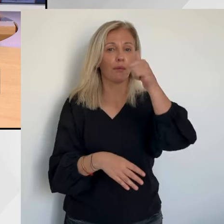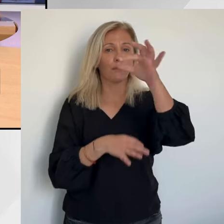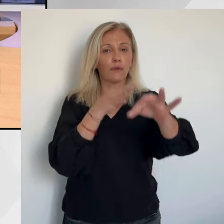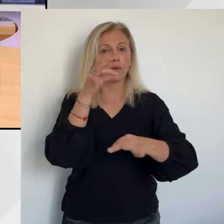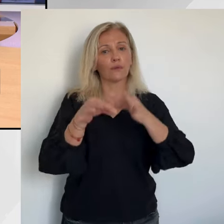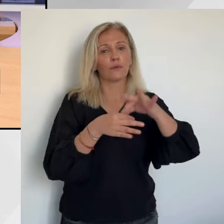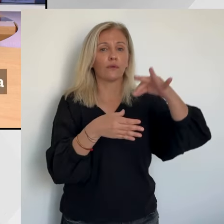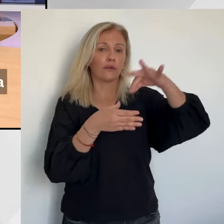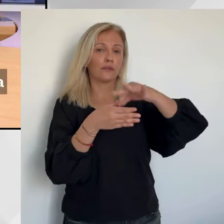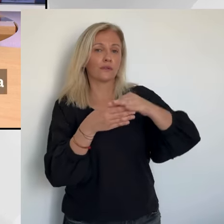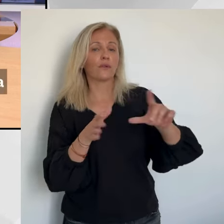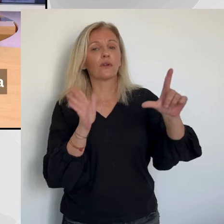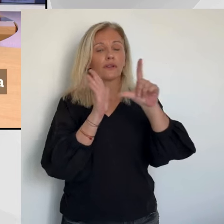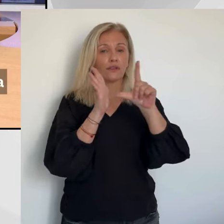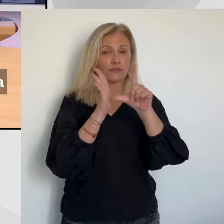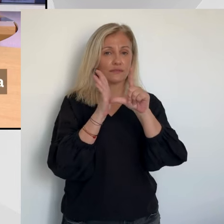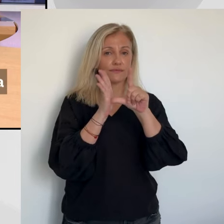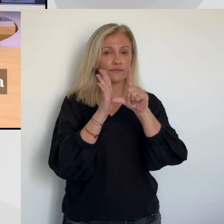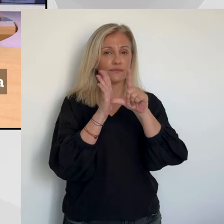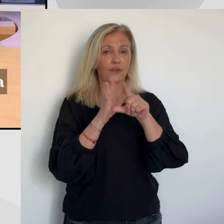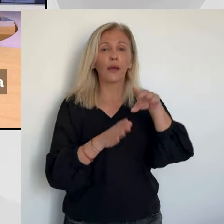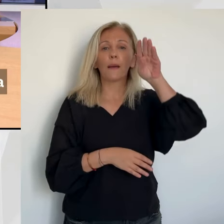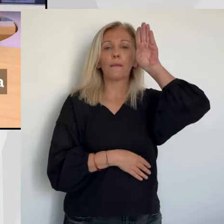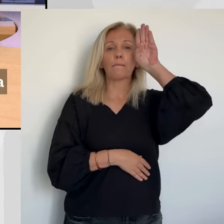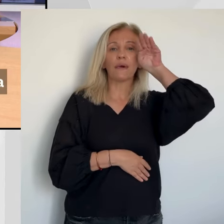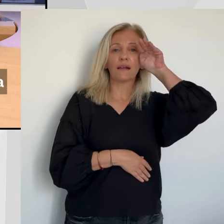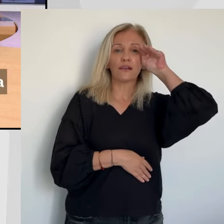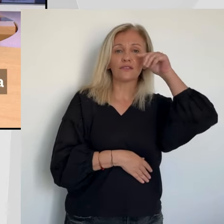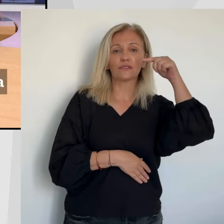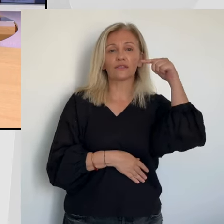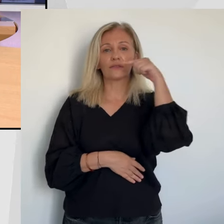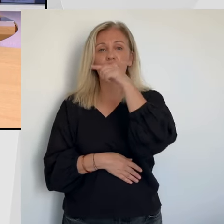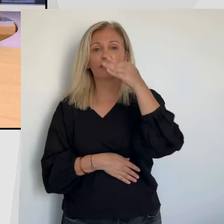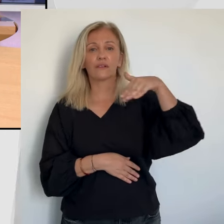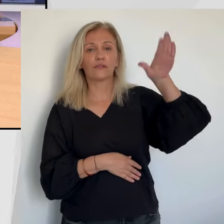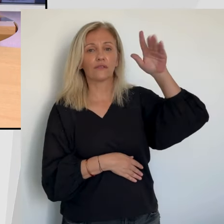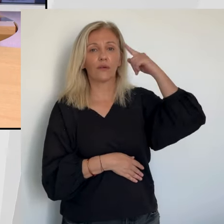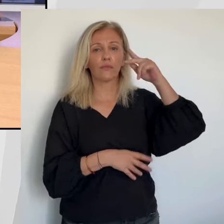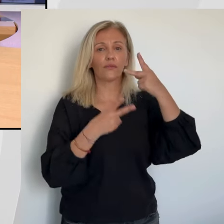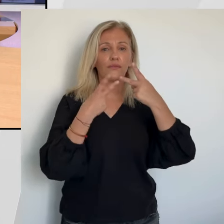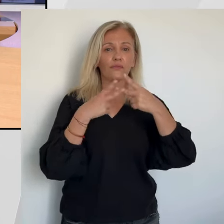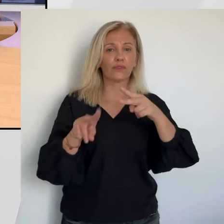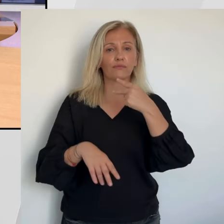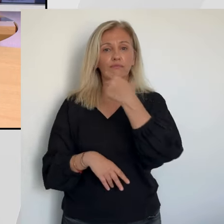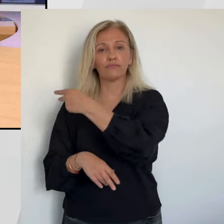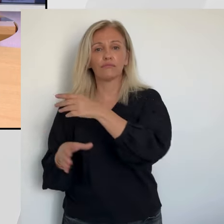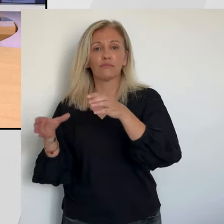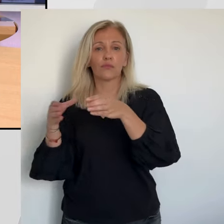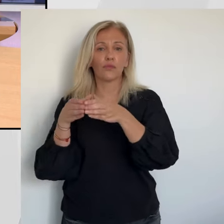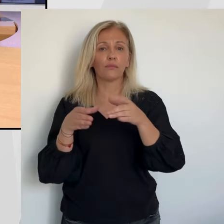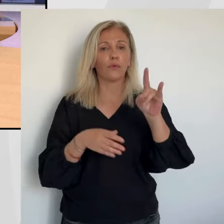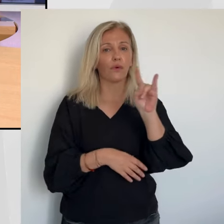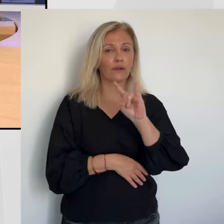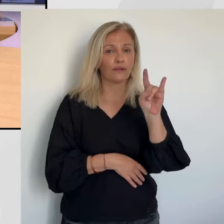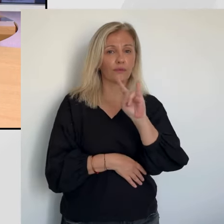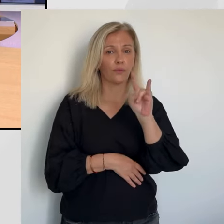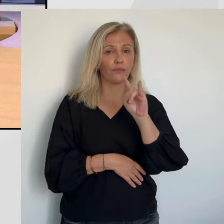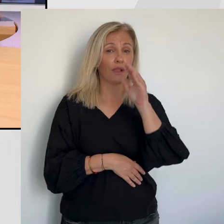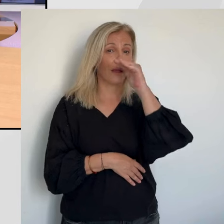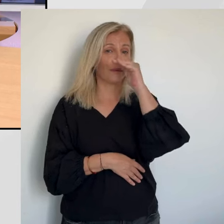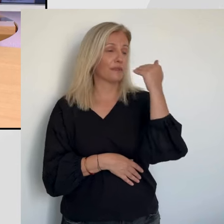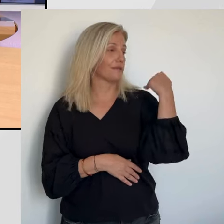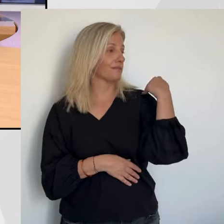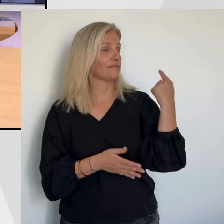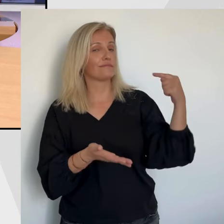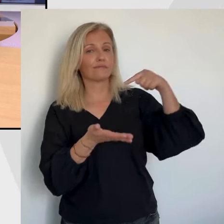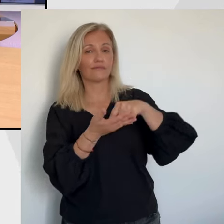circonscription de Corse du Sud, sans surprise, Laurent Marcangeli sera candidat, toujours sous la bannière Horizon. Le député sortant et président du